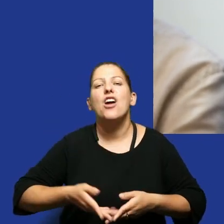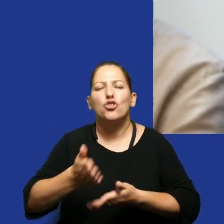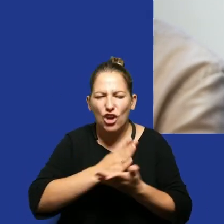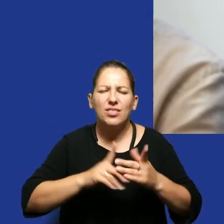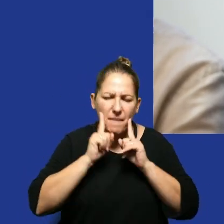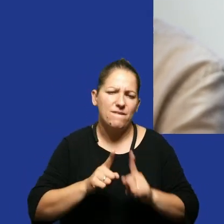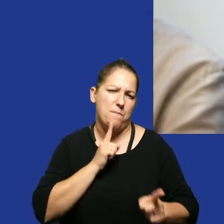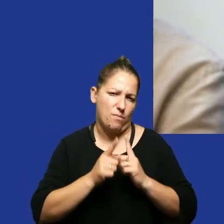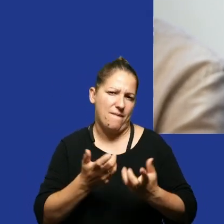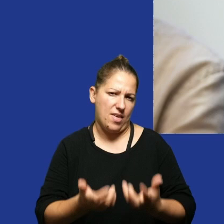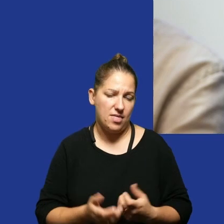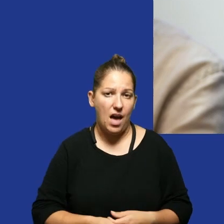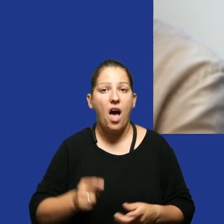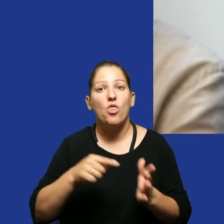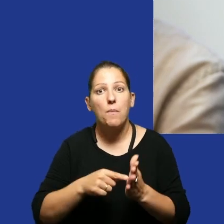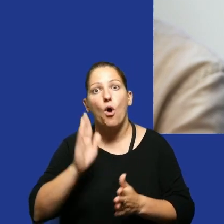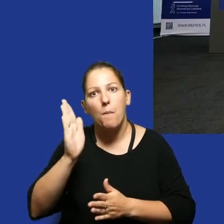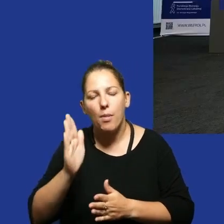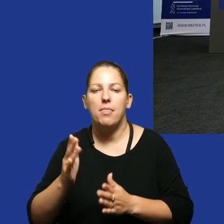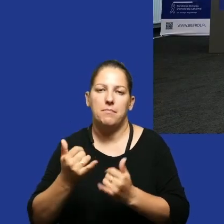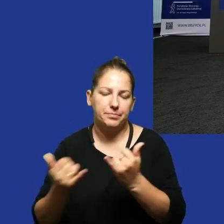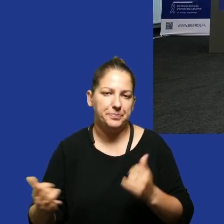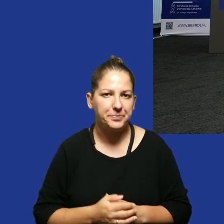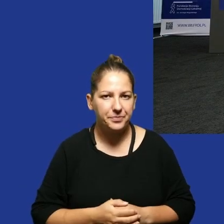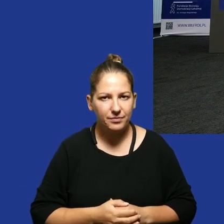naprawdę część porozmawia a dopiero potem dipy dziękuję